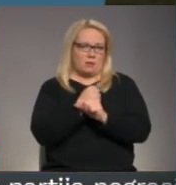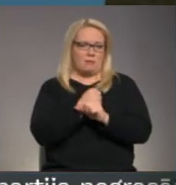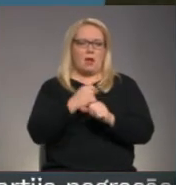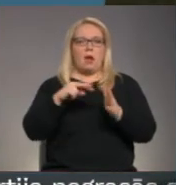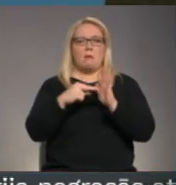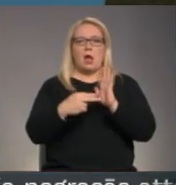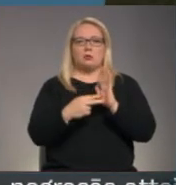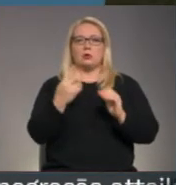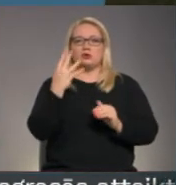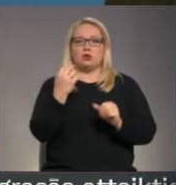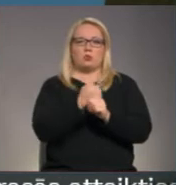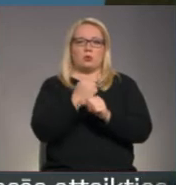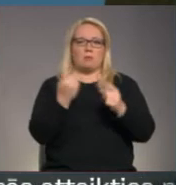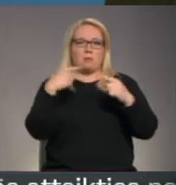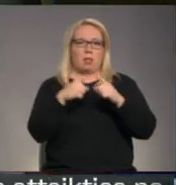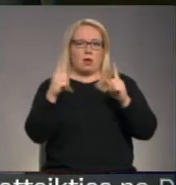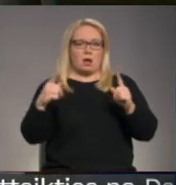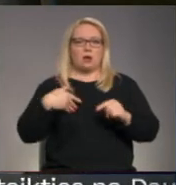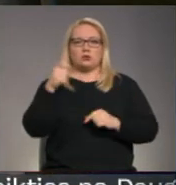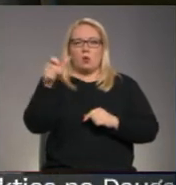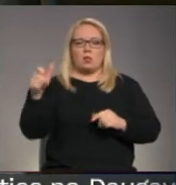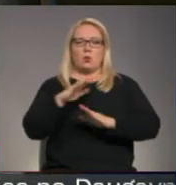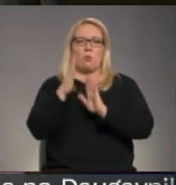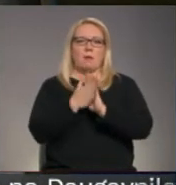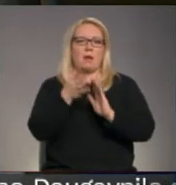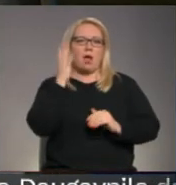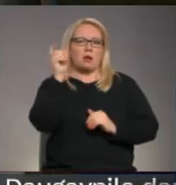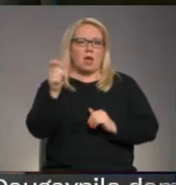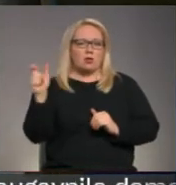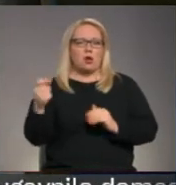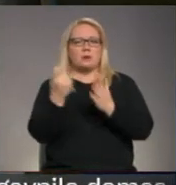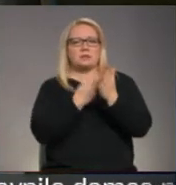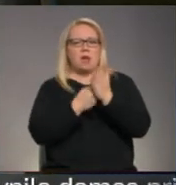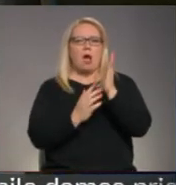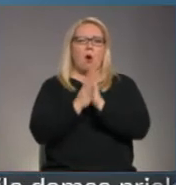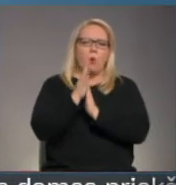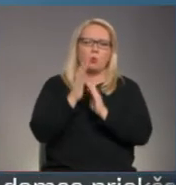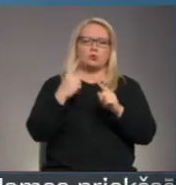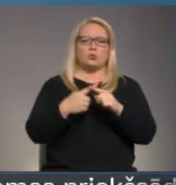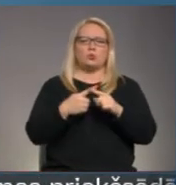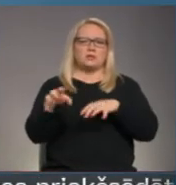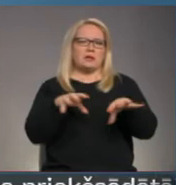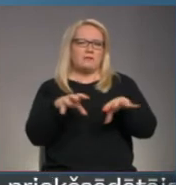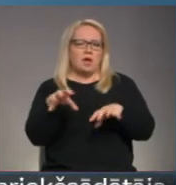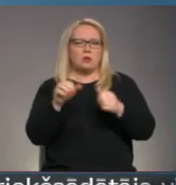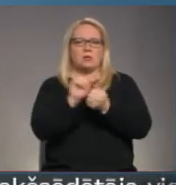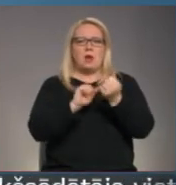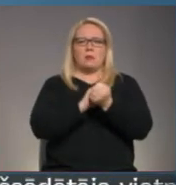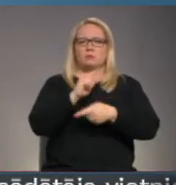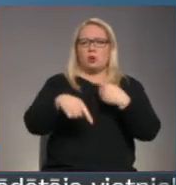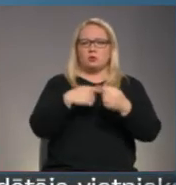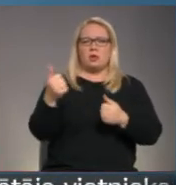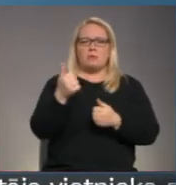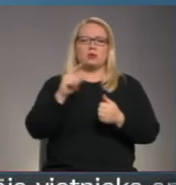Plānoto četru nodarbību laikā skolēni kopā ar lektoriem izinās augus un dzīvniekus dabas procesus un jo īpaši